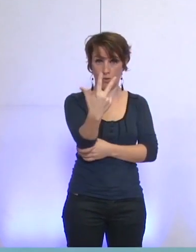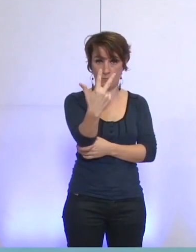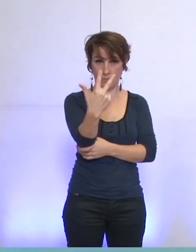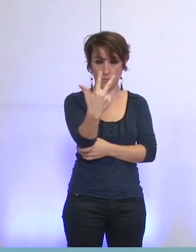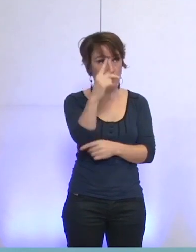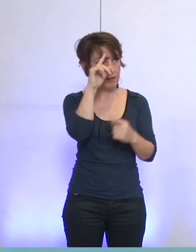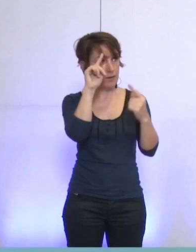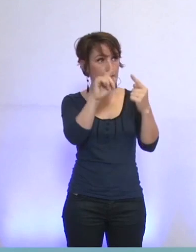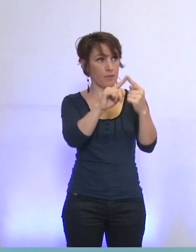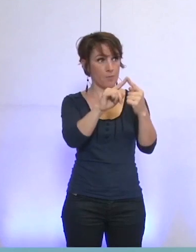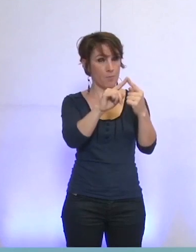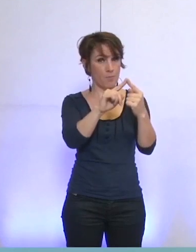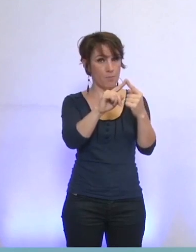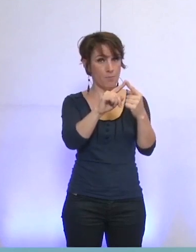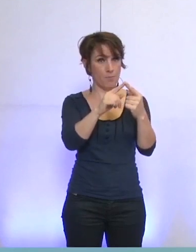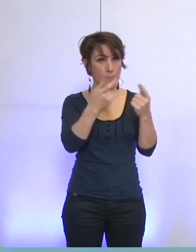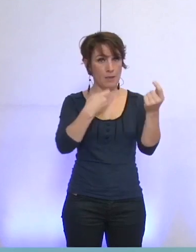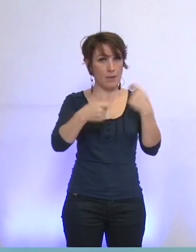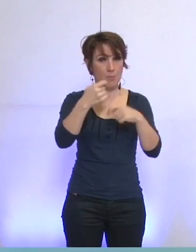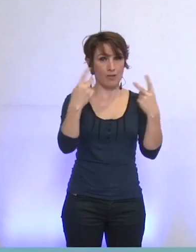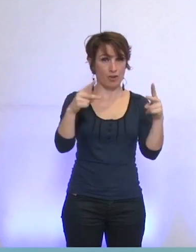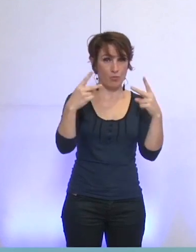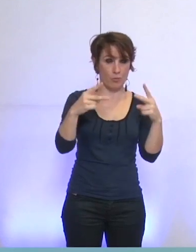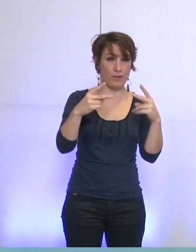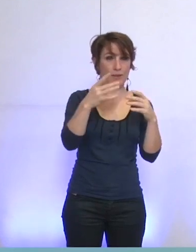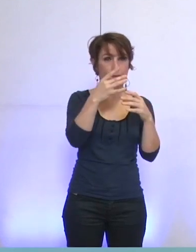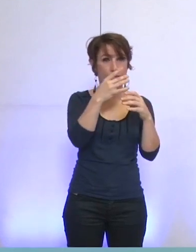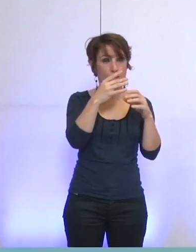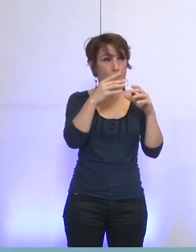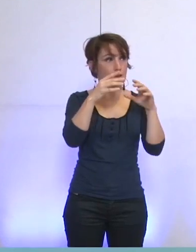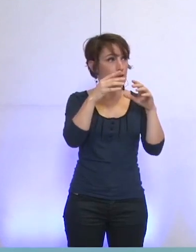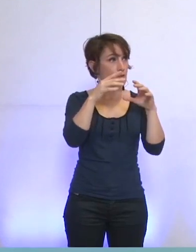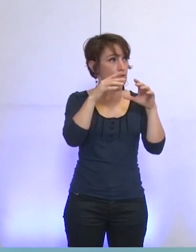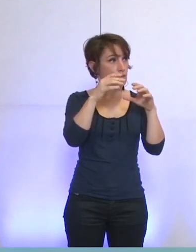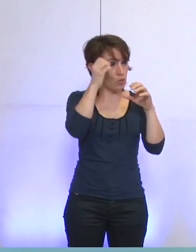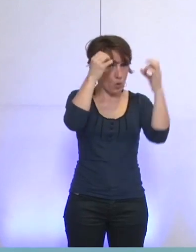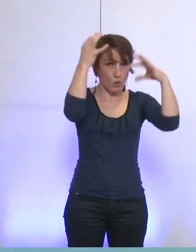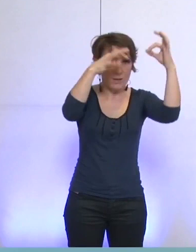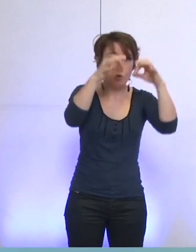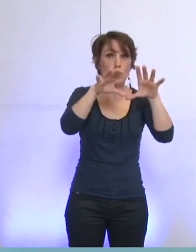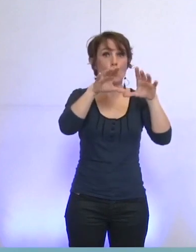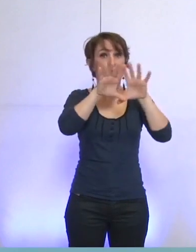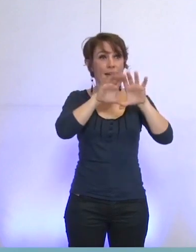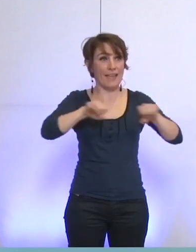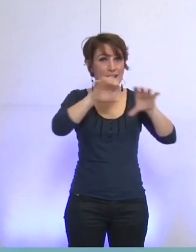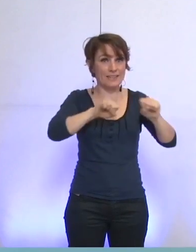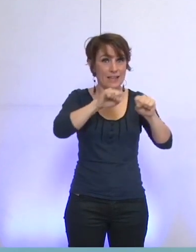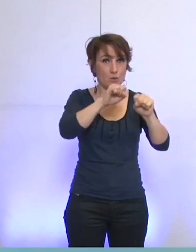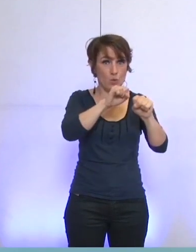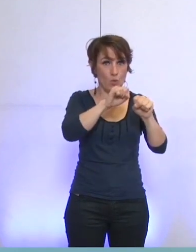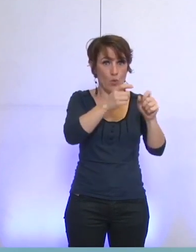portant sur le marché public de conception, réalisation, exploitation et maintenance des installations d'éclairage public.